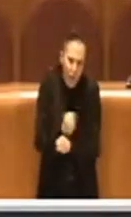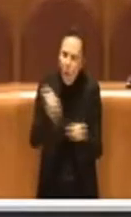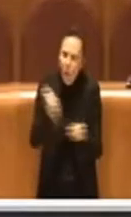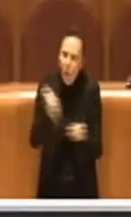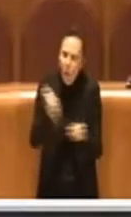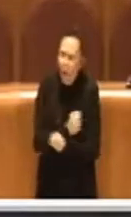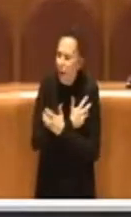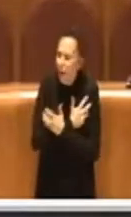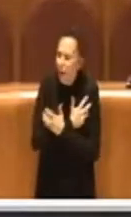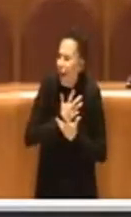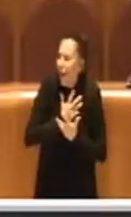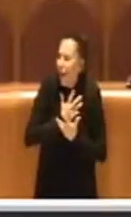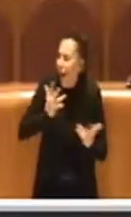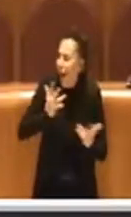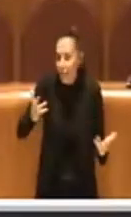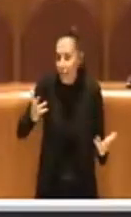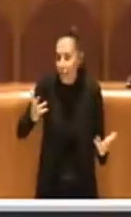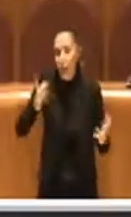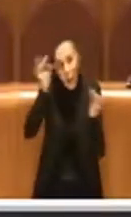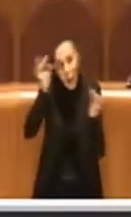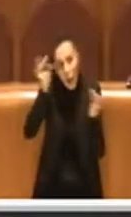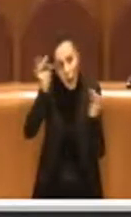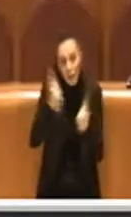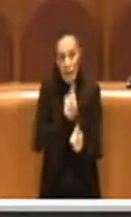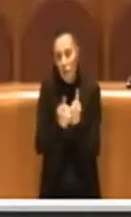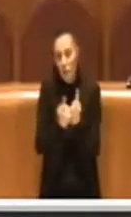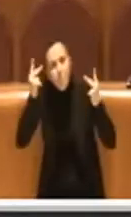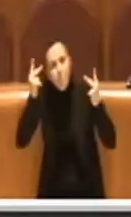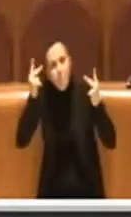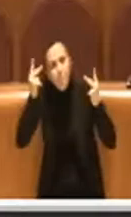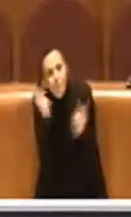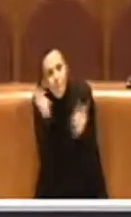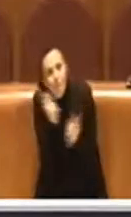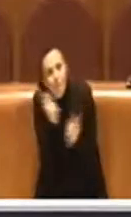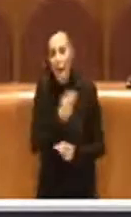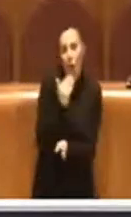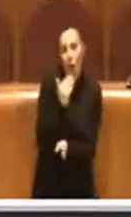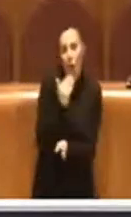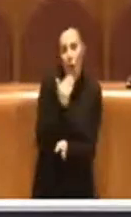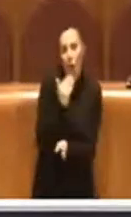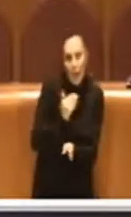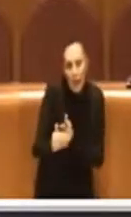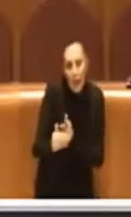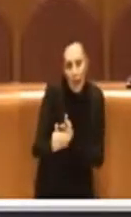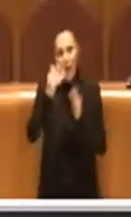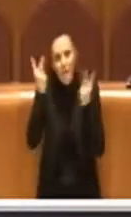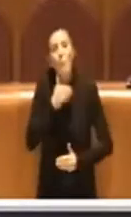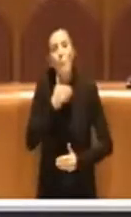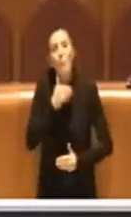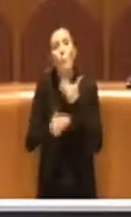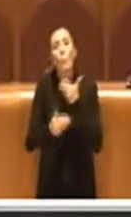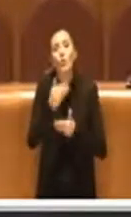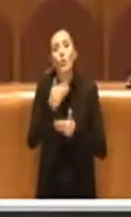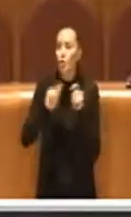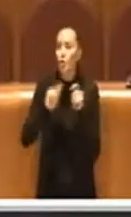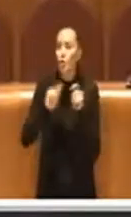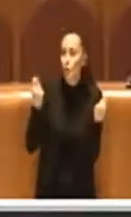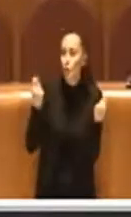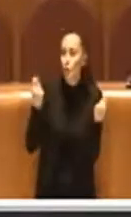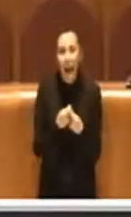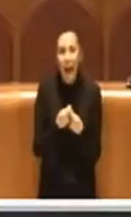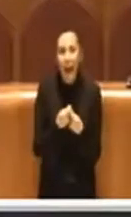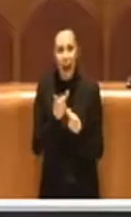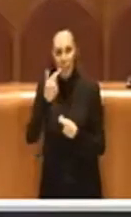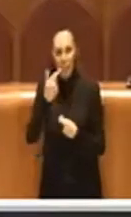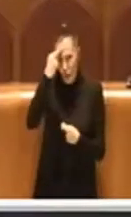alta che in alcuni casi, per carità, ci possono essere stati dei ritardi. Per quanto riguarda la procedura generale, come ci ricorda il